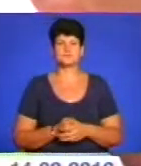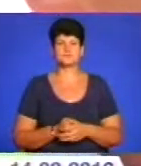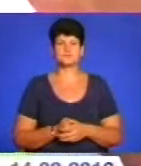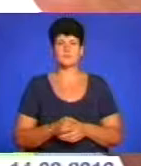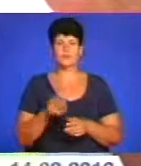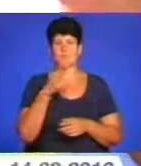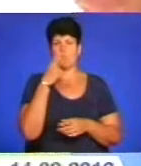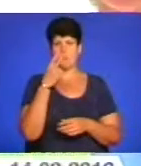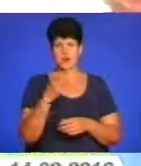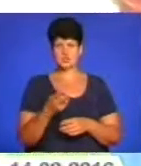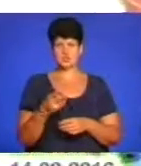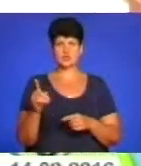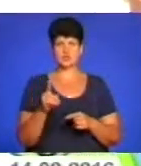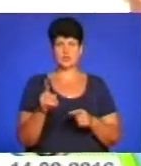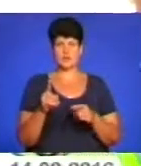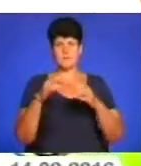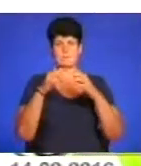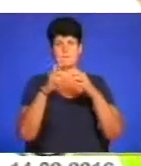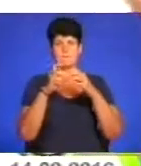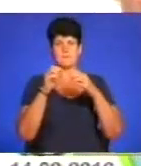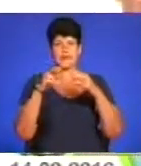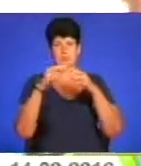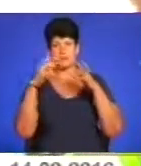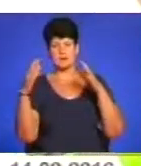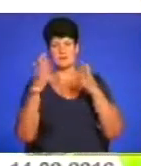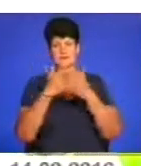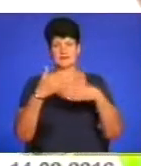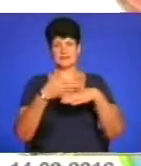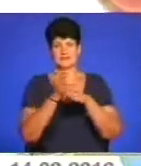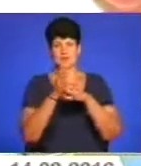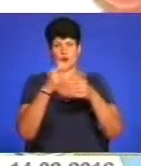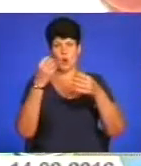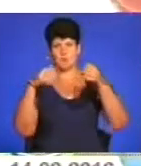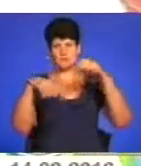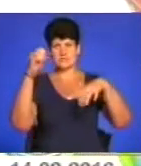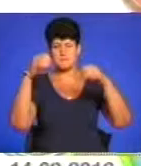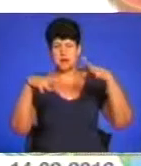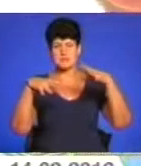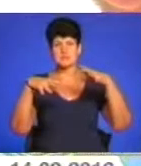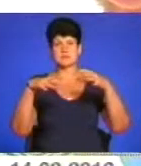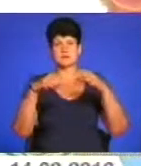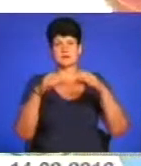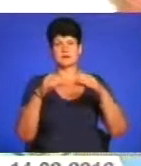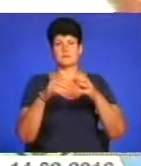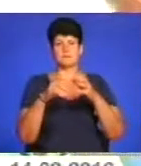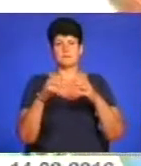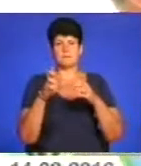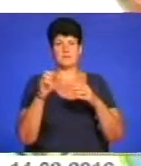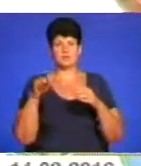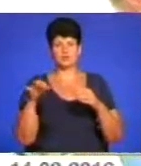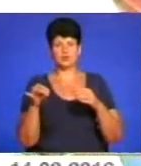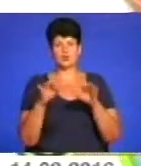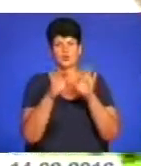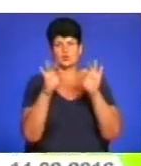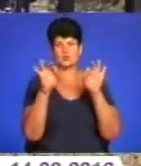Побачили, що балка вже має тріщини, обсипається той бетон, облущився бетон, струни всі, які